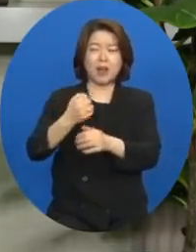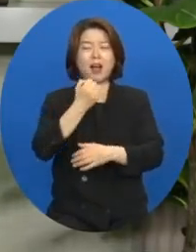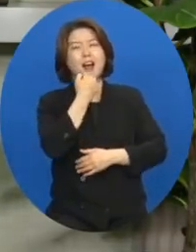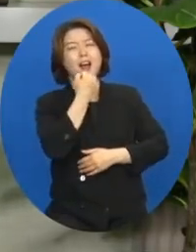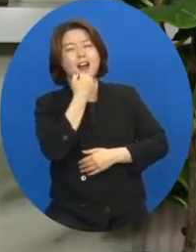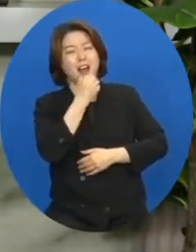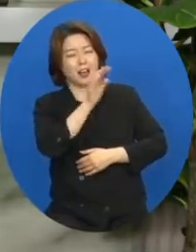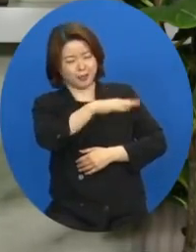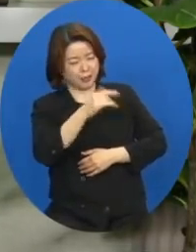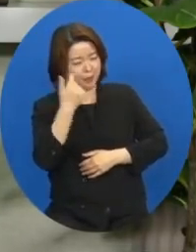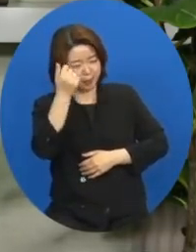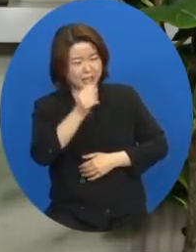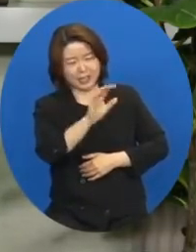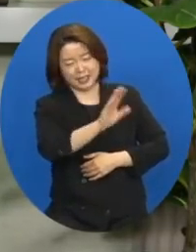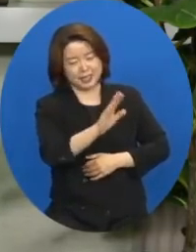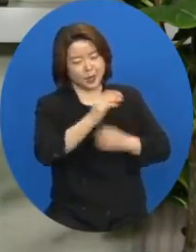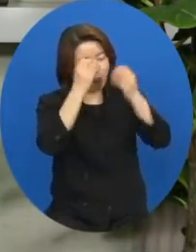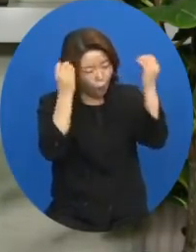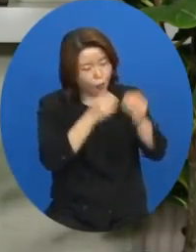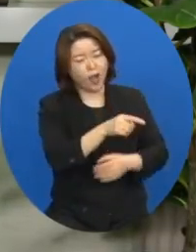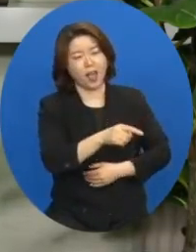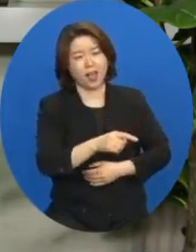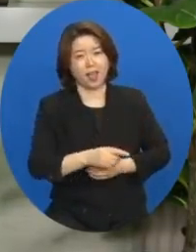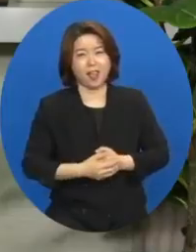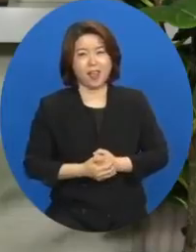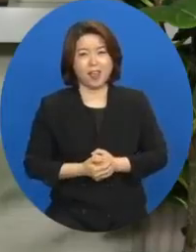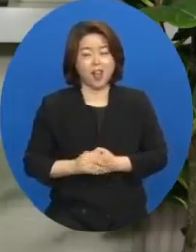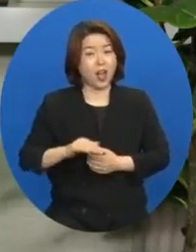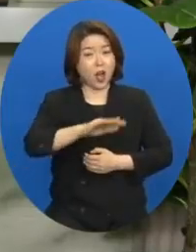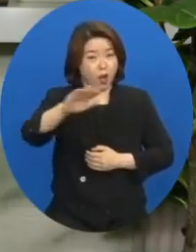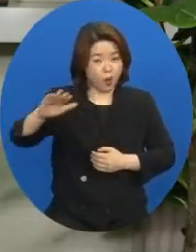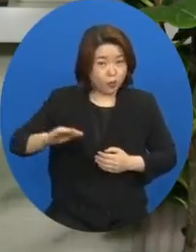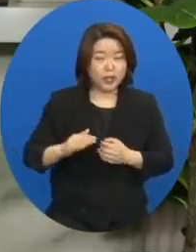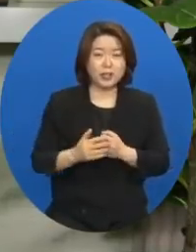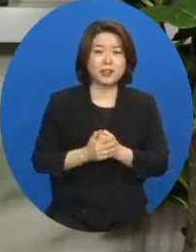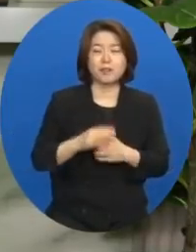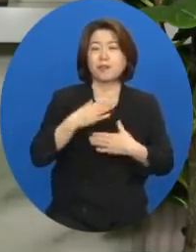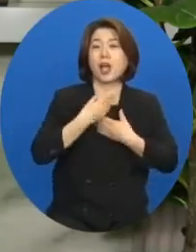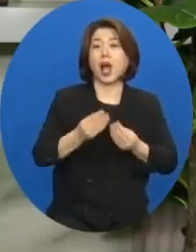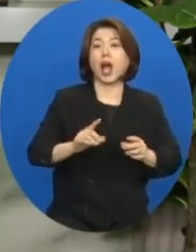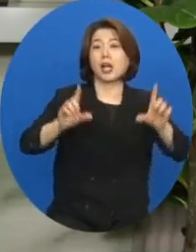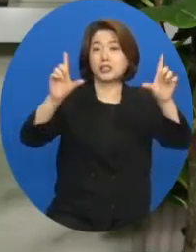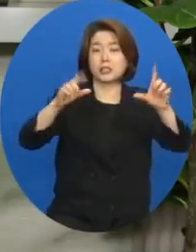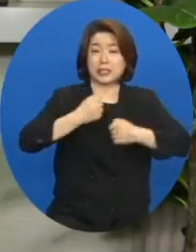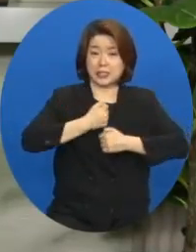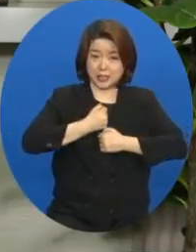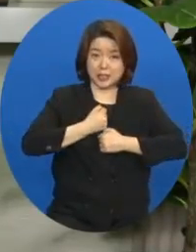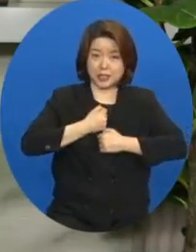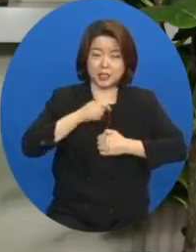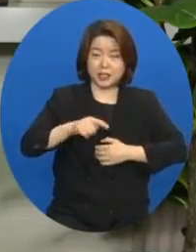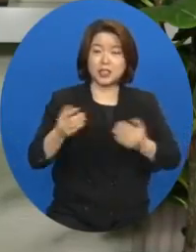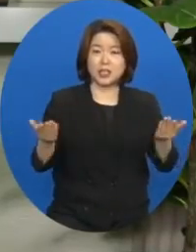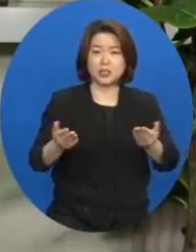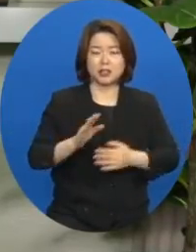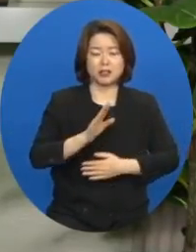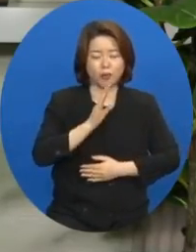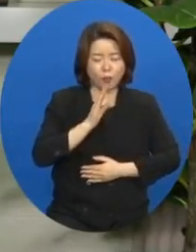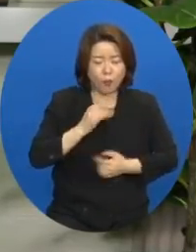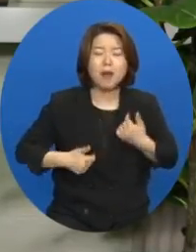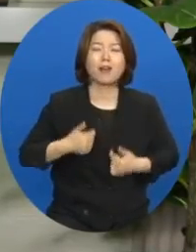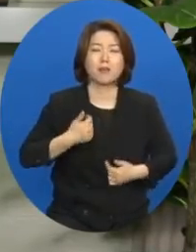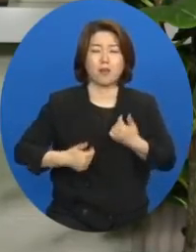목사님 그건 정말 오해입니다. 우리는 안식이를 지키는 것이 정말 기쁩니다.